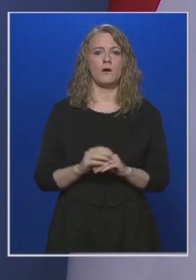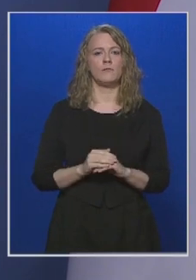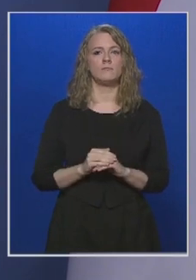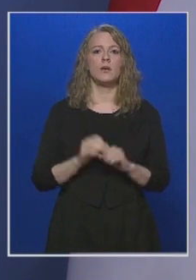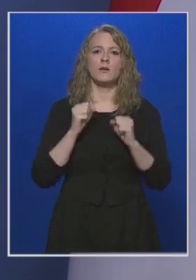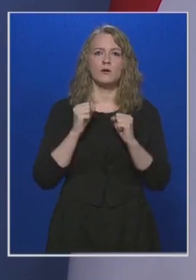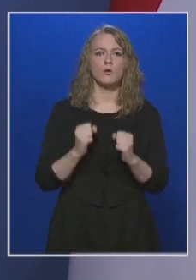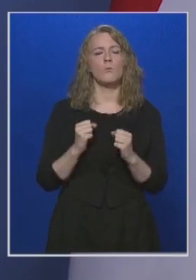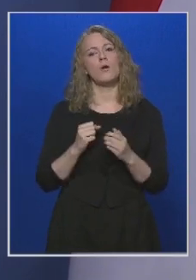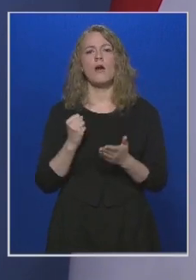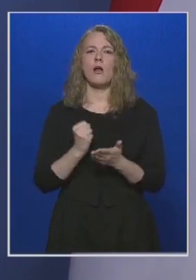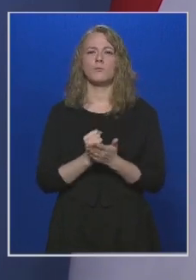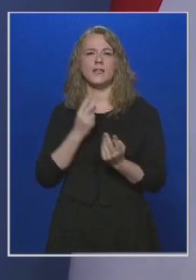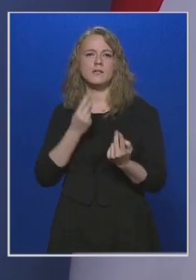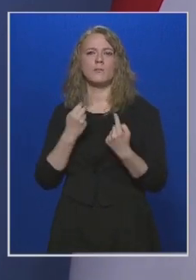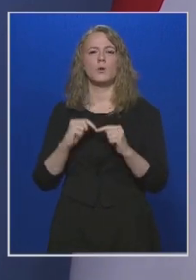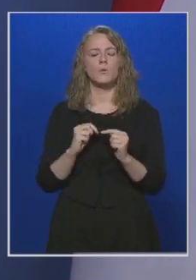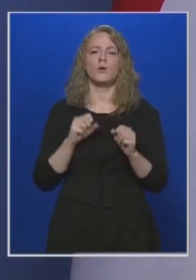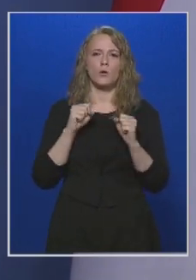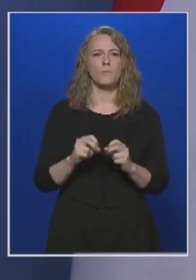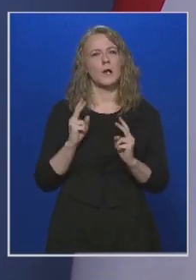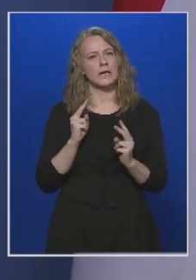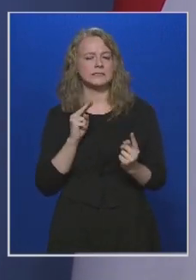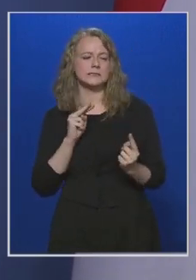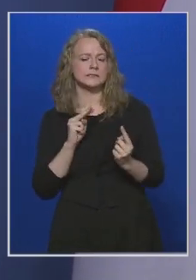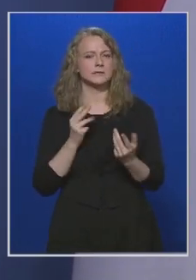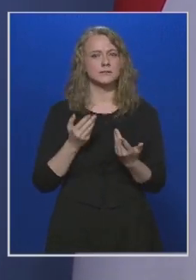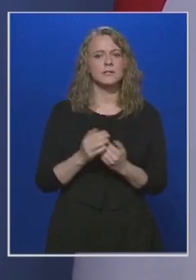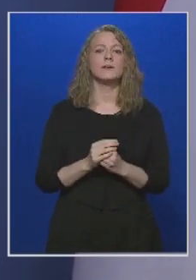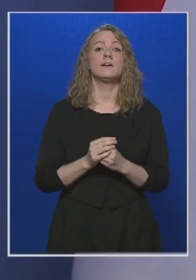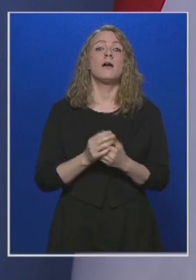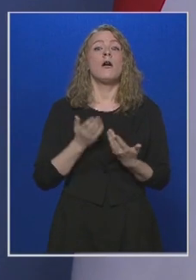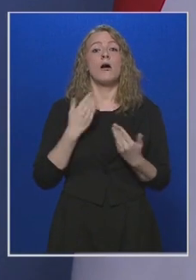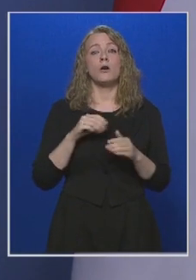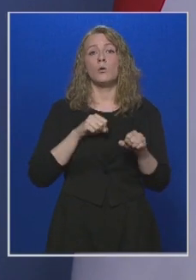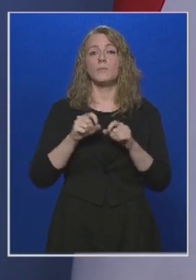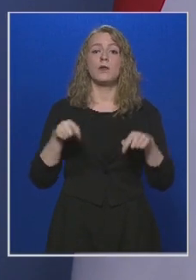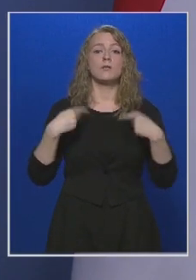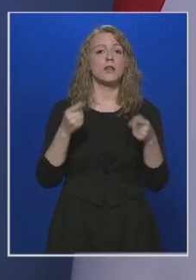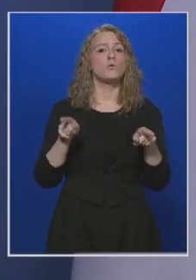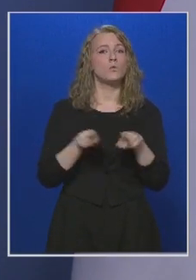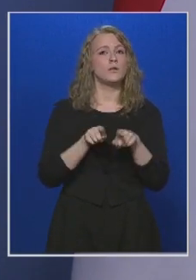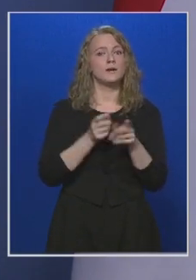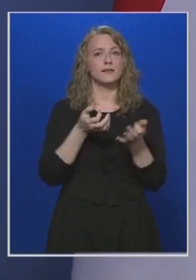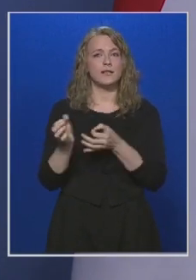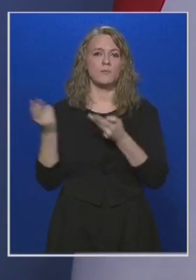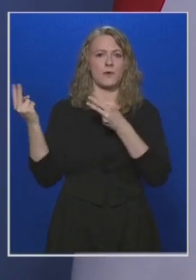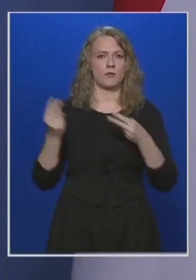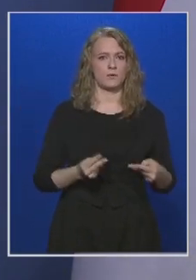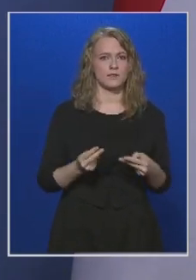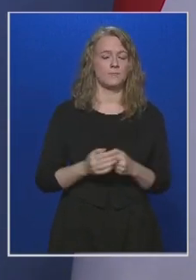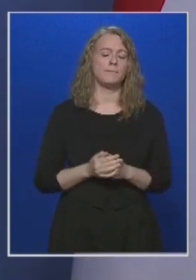komolyan alkotmányos szempontból komolyan kifogásolható döntés lenne, hogyha a kormány ezután ugyanazokat az intézkedéseket meghozná.